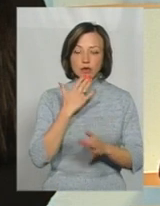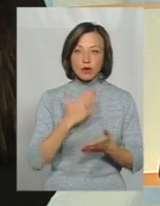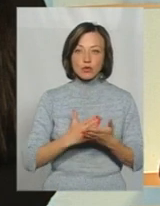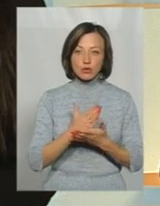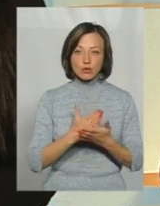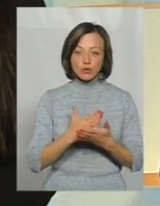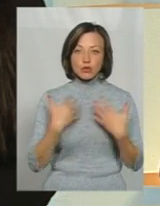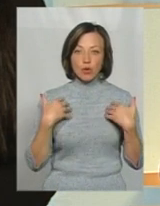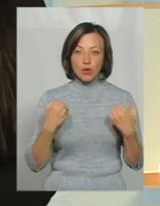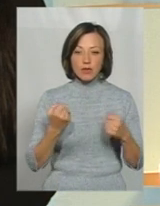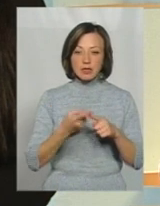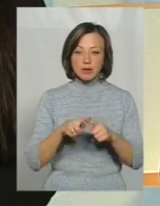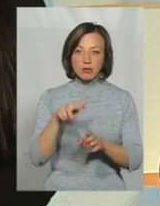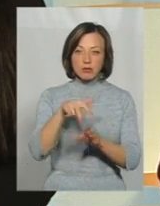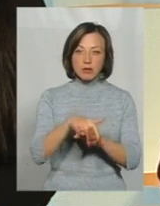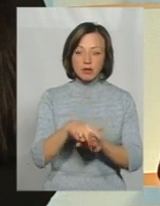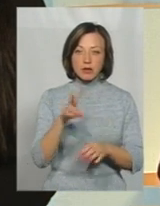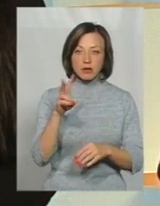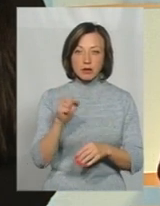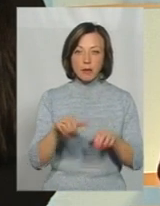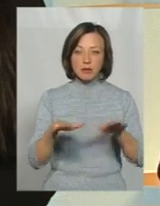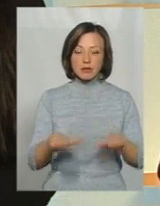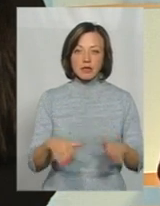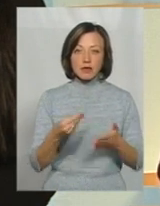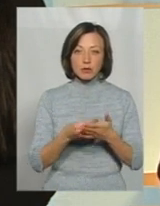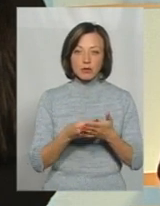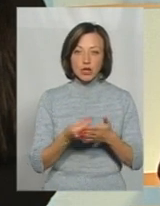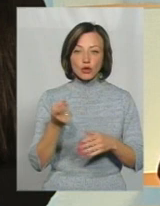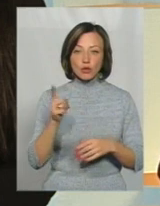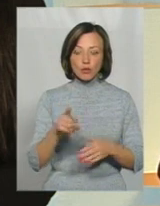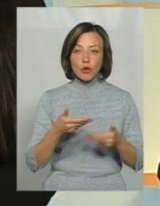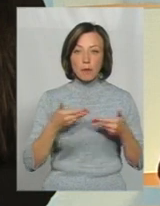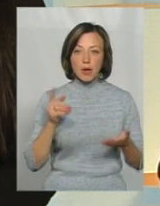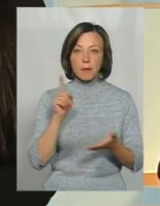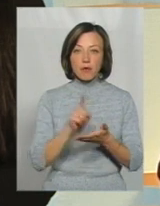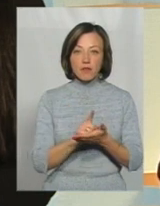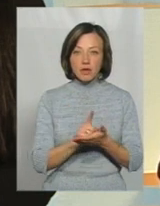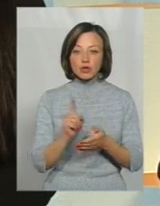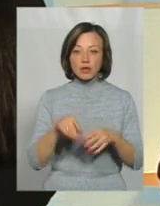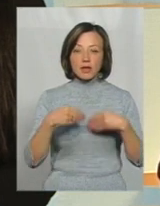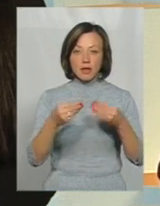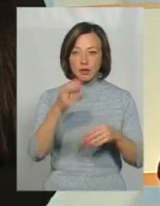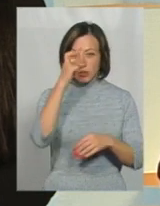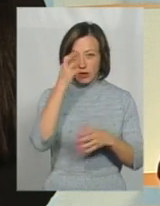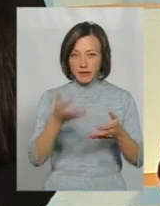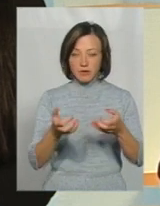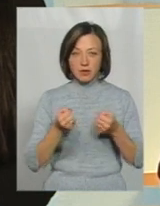служби здоров'я, і це падає в життя ГРМ на місцеві бюджети. Тому ми повинні взяти те, що дає держава.